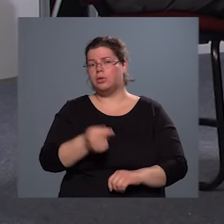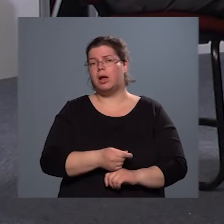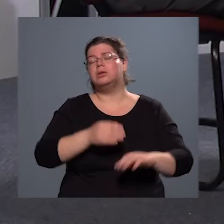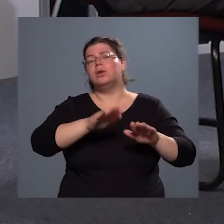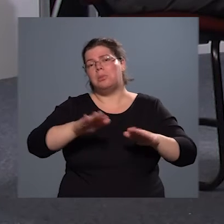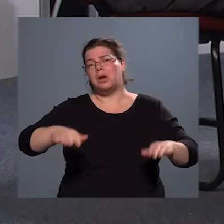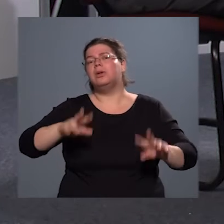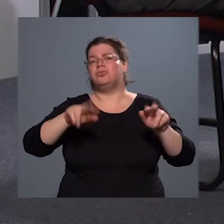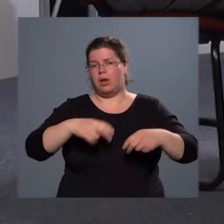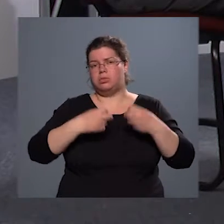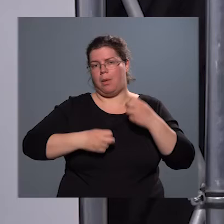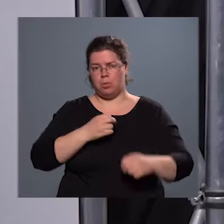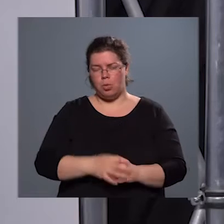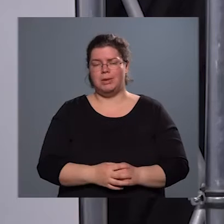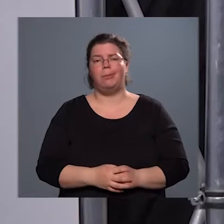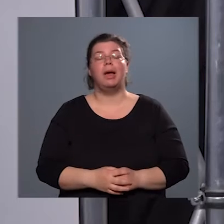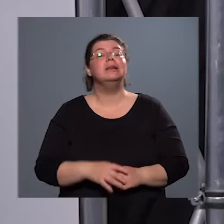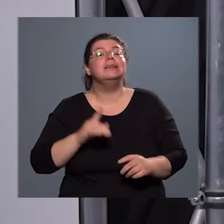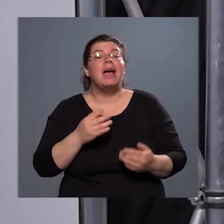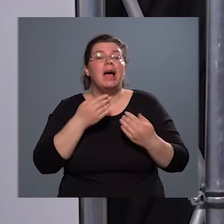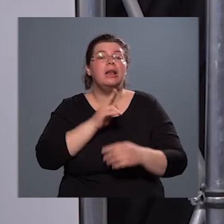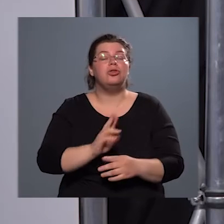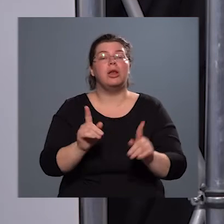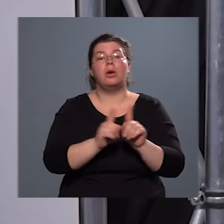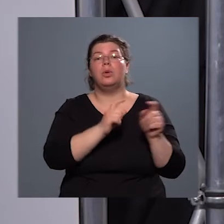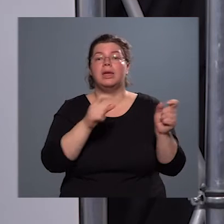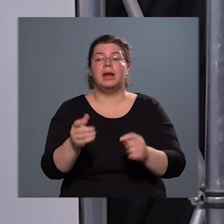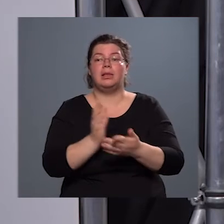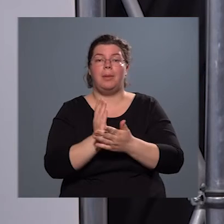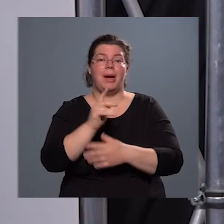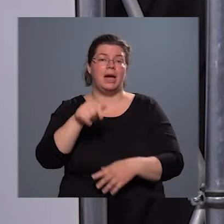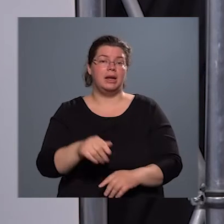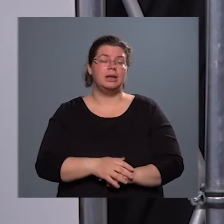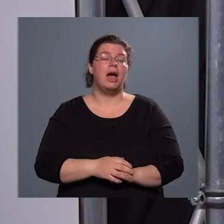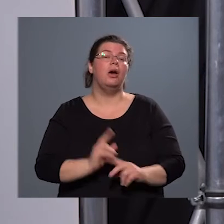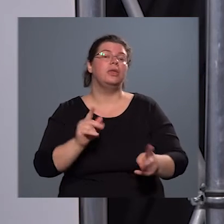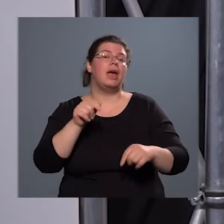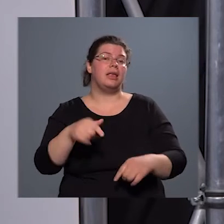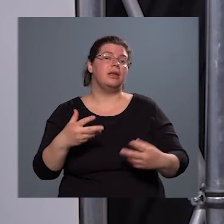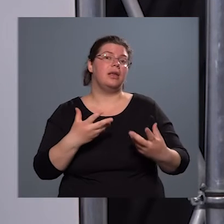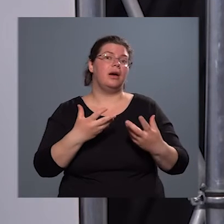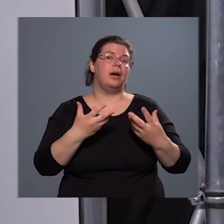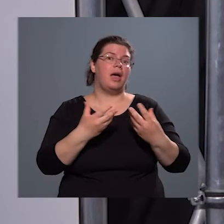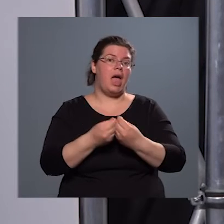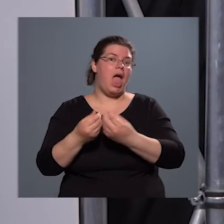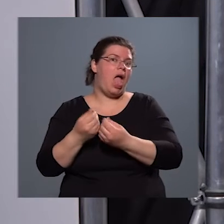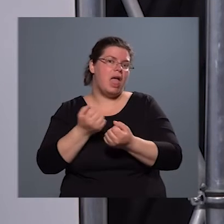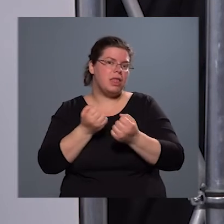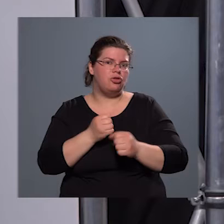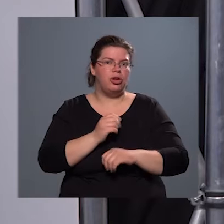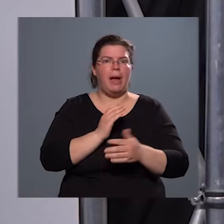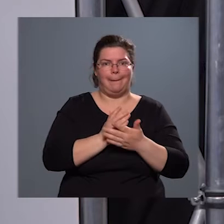valóban egy probléma. Hál' Istennek én már úgy érkeztem ide, hogy ez a fajta egyeségek megszülettek, úgyhogy